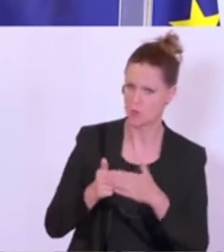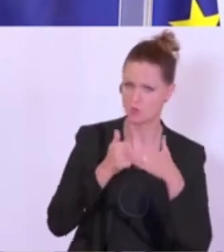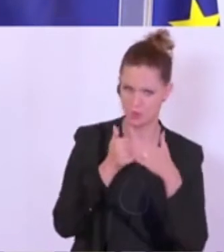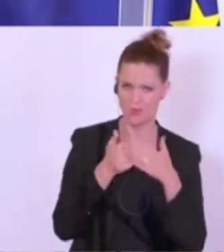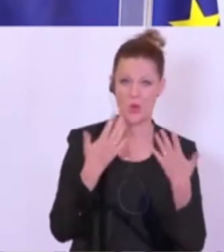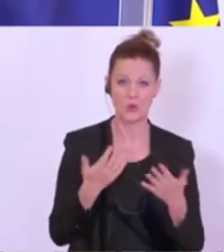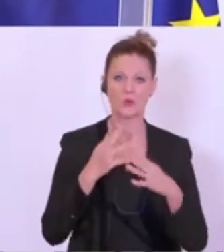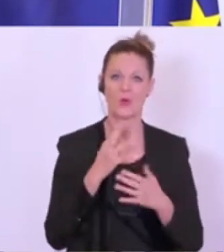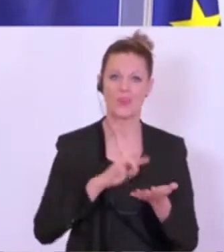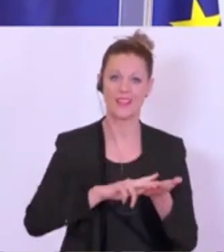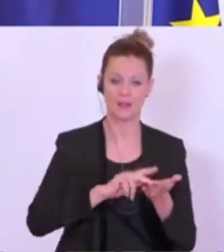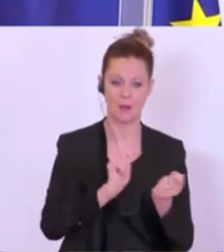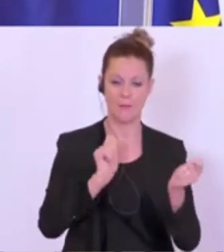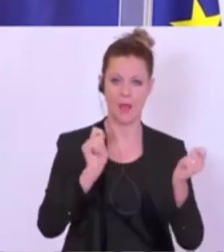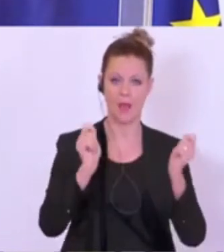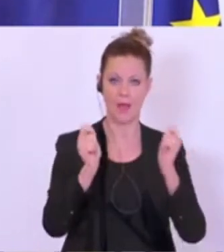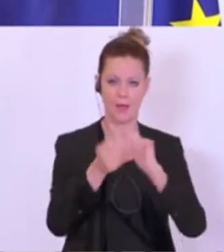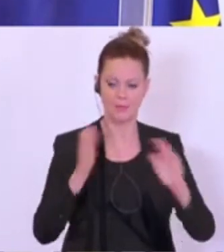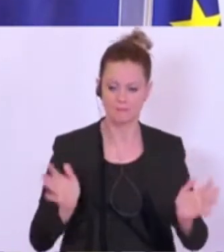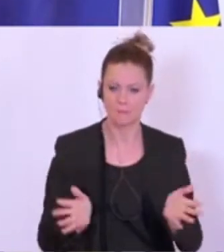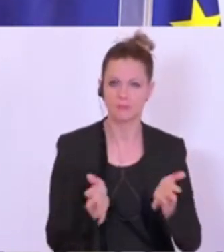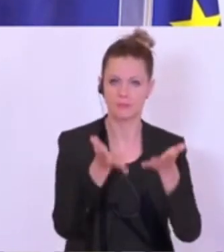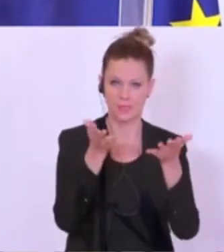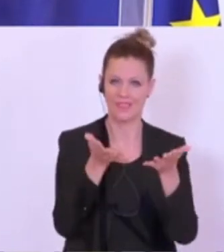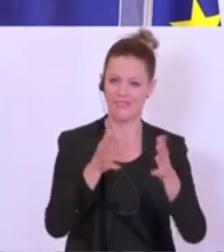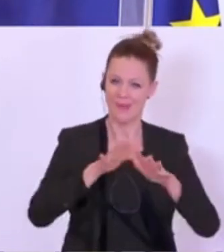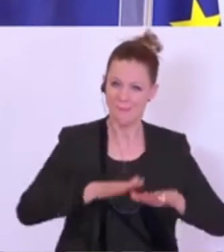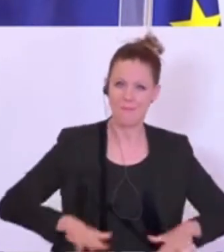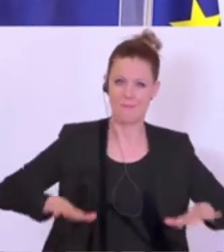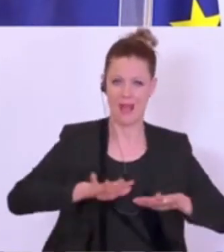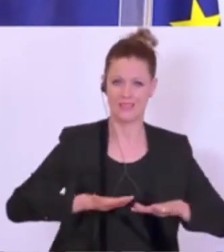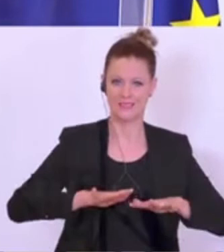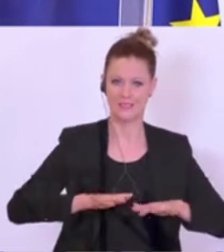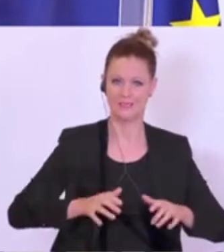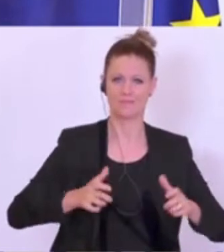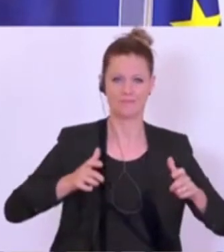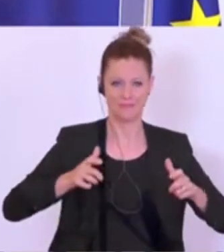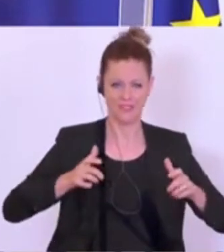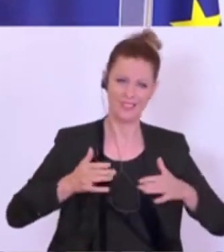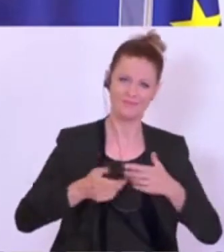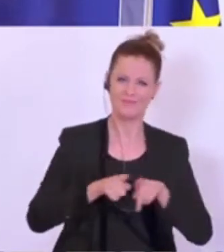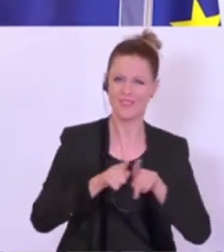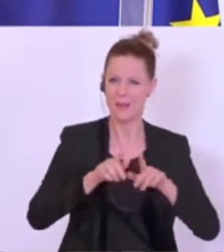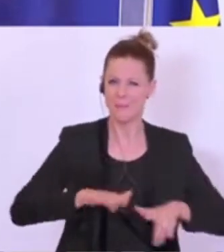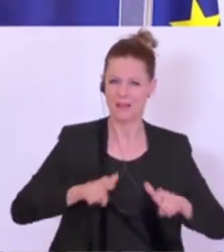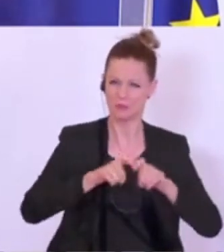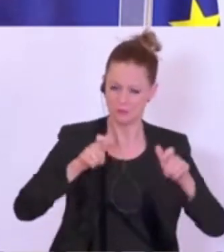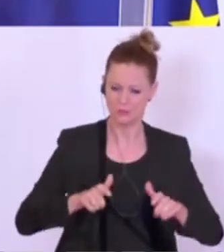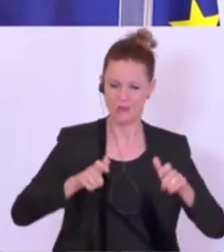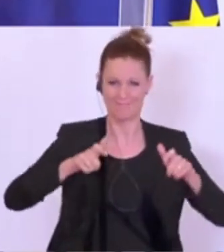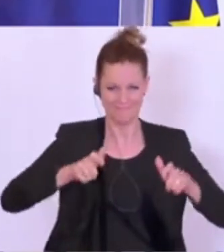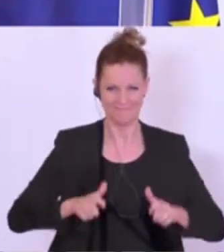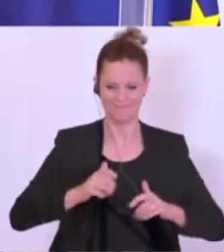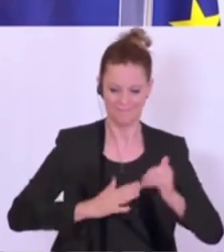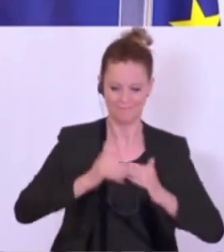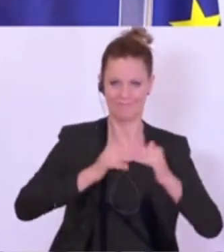digitale Transformation voranzubringen und hier einen Grundstein zu legen in einer Analyse, die Ihnen der Herr Professor Kocher dann